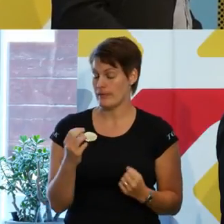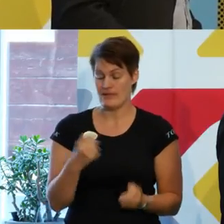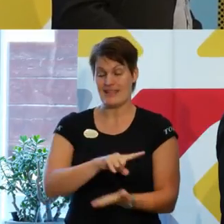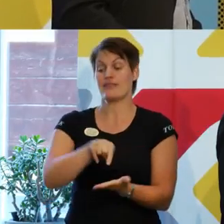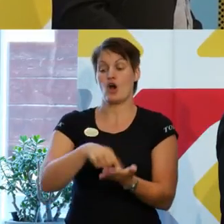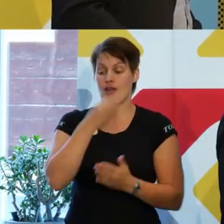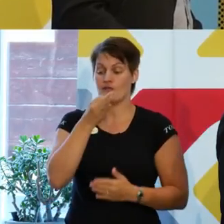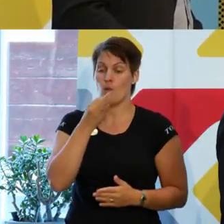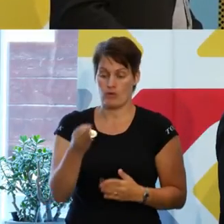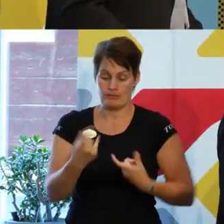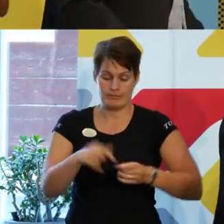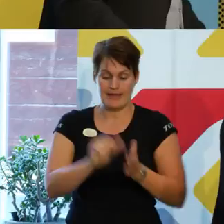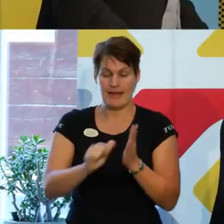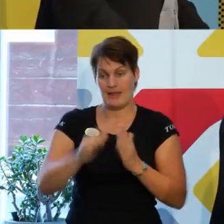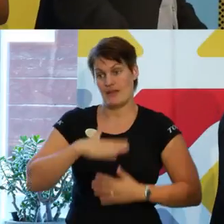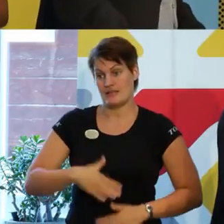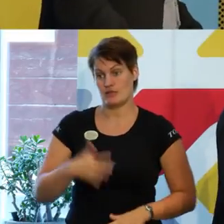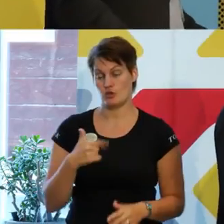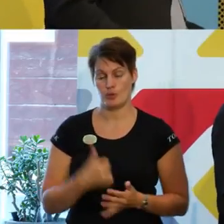elevhälsoarbetet, skulle jag vilja säga.